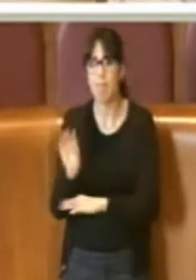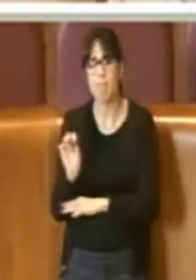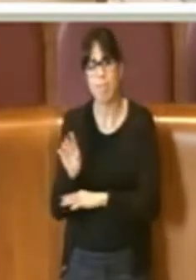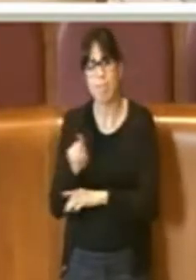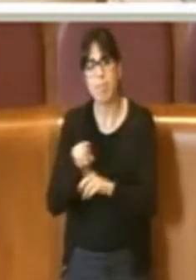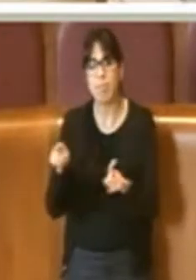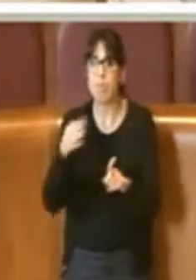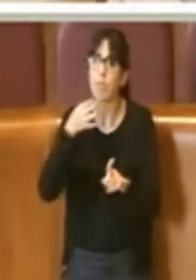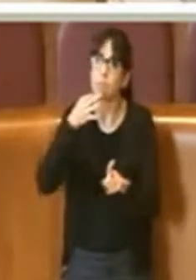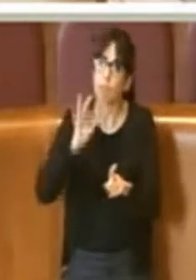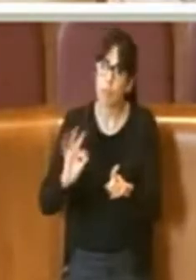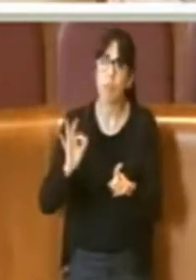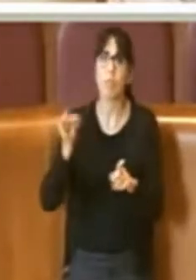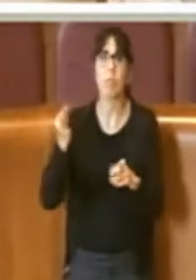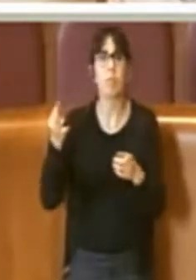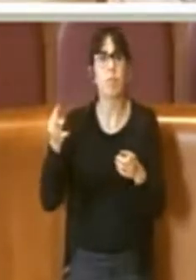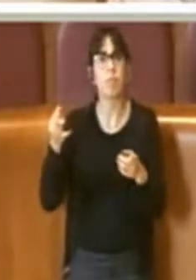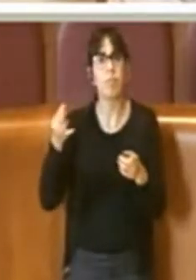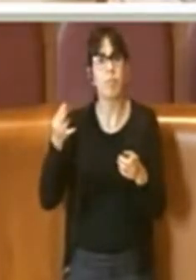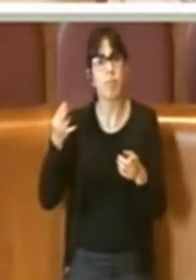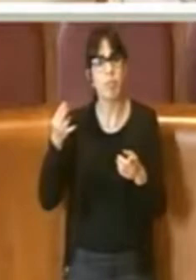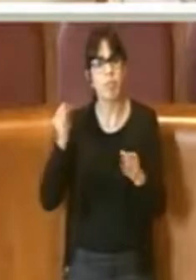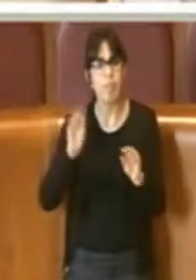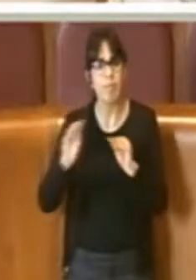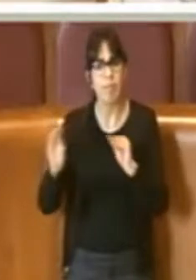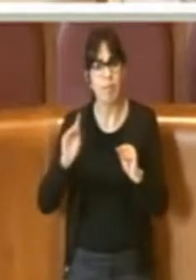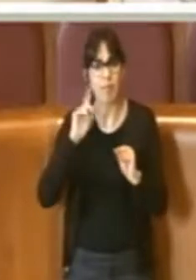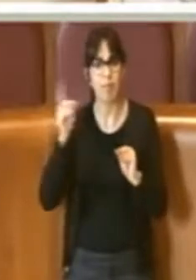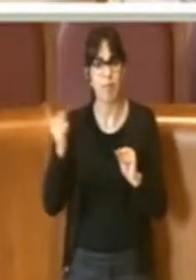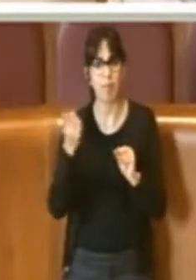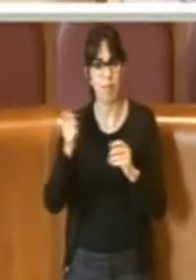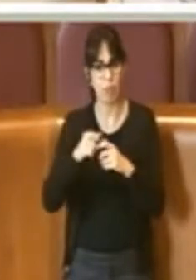nostra città.